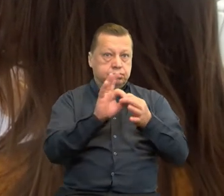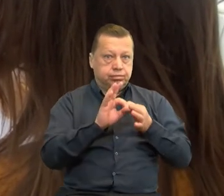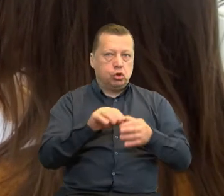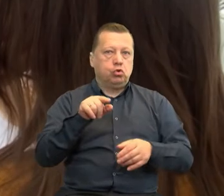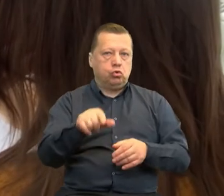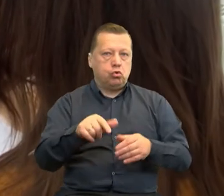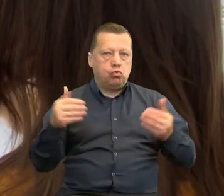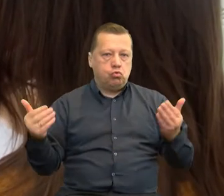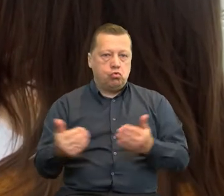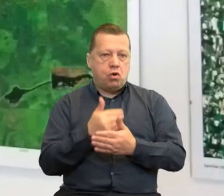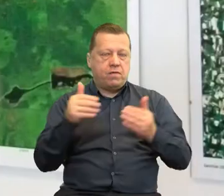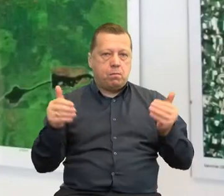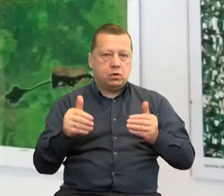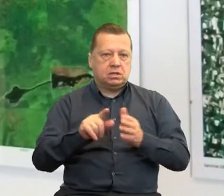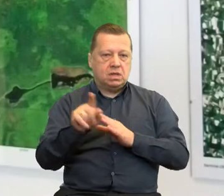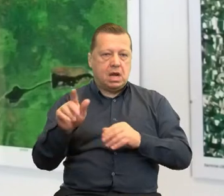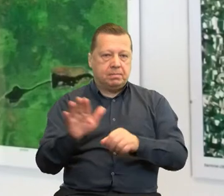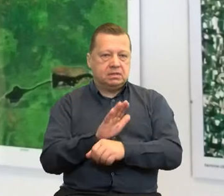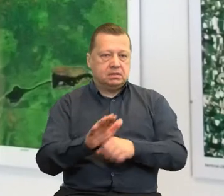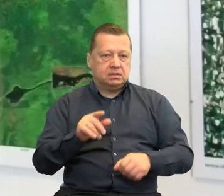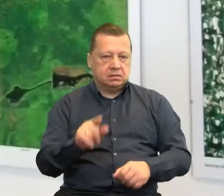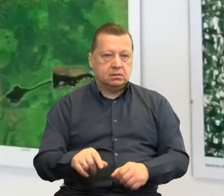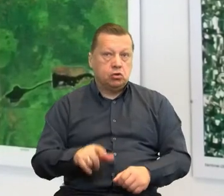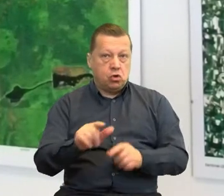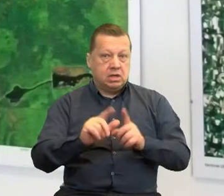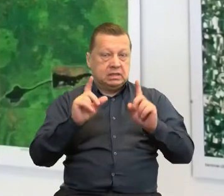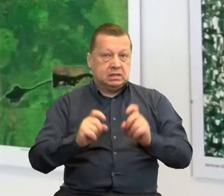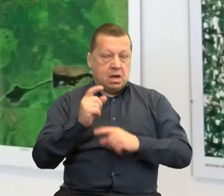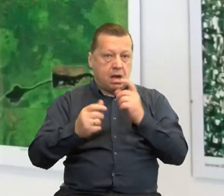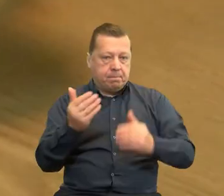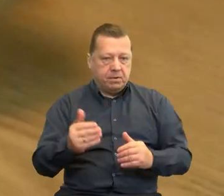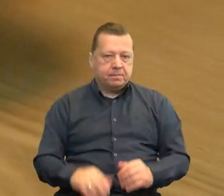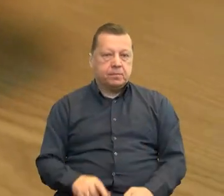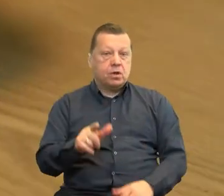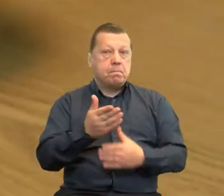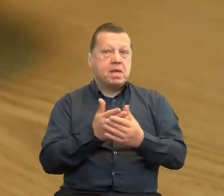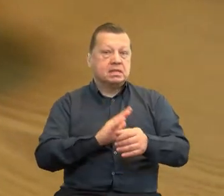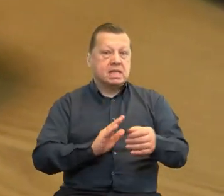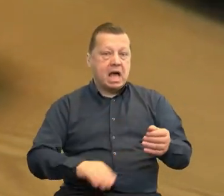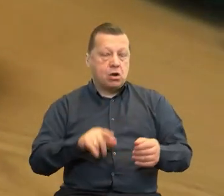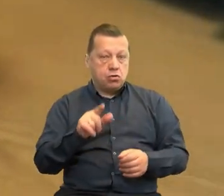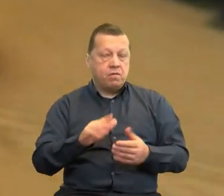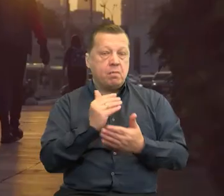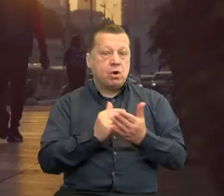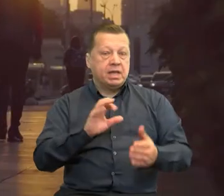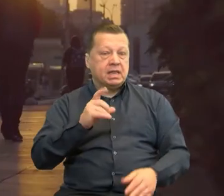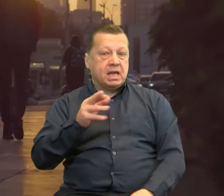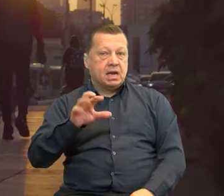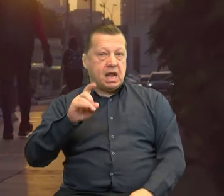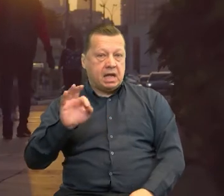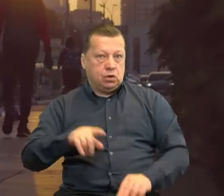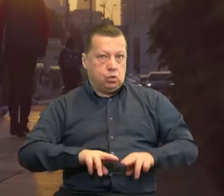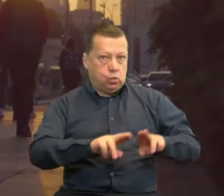możliwości dla biznesu. Projekt Balic Sat Up jest natomiast częścią międzynarodowego programu Interreg wspierającego